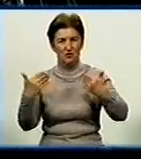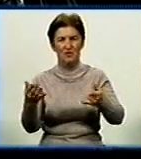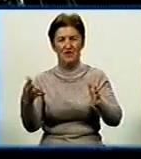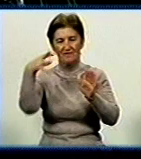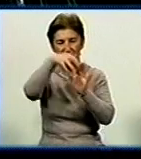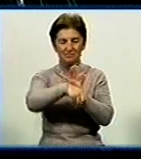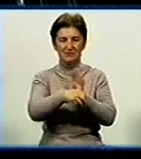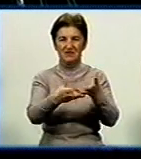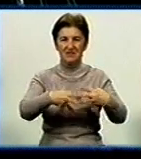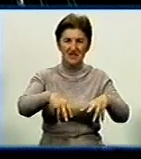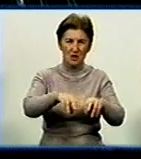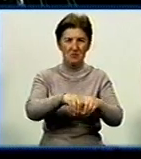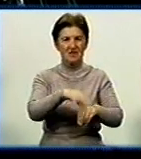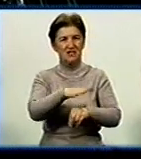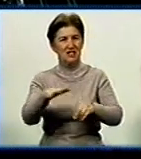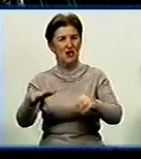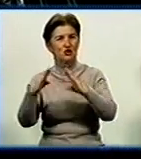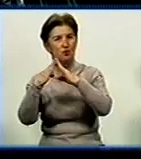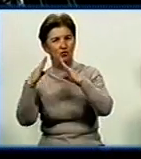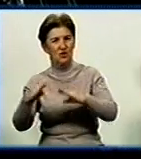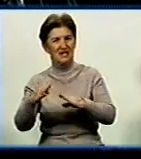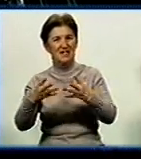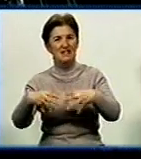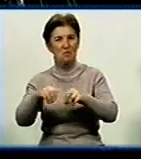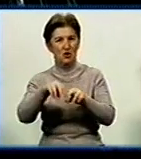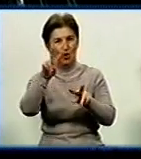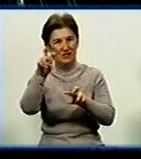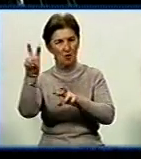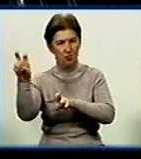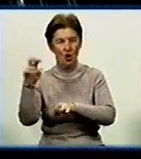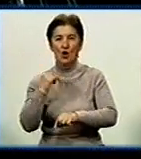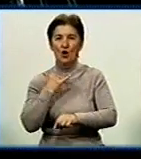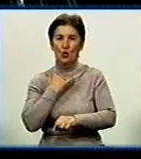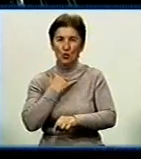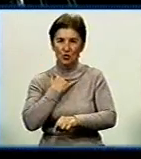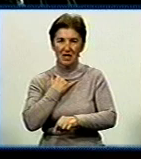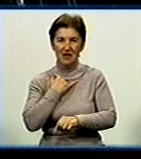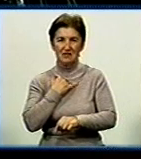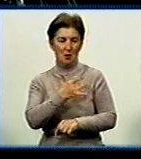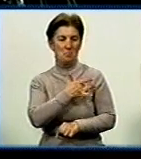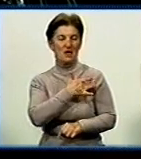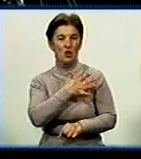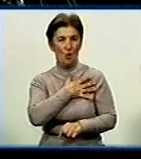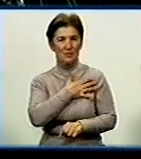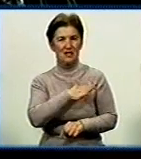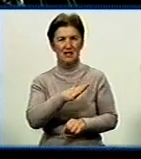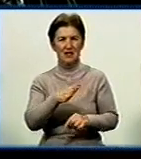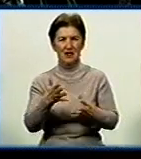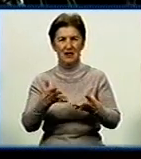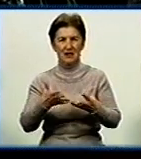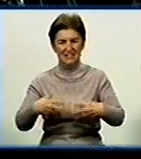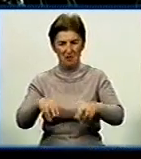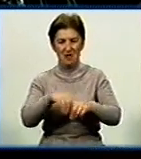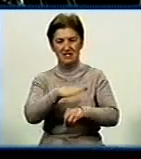опікунів, сім'ї дитячі будинки сімейного типу, прийомні сім'ї. У нас прийомних сімей дитячих будинків, у нас